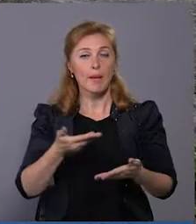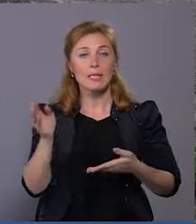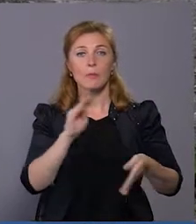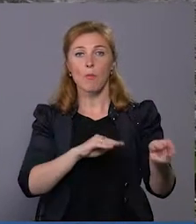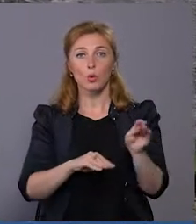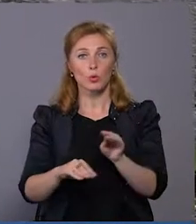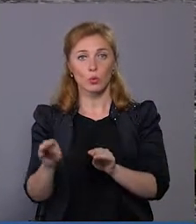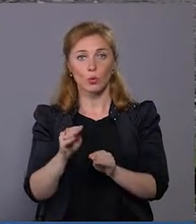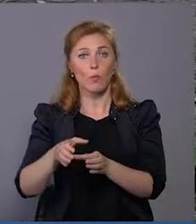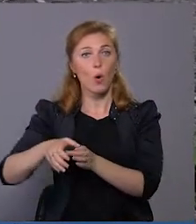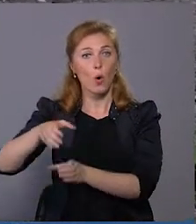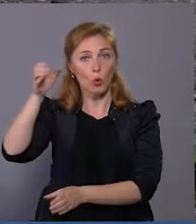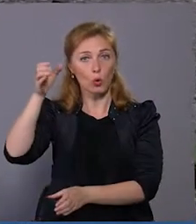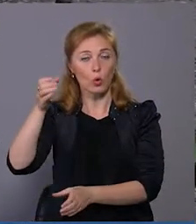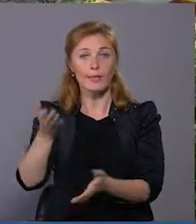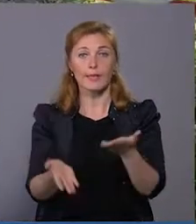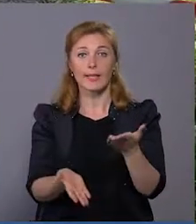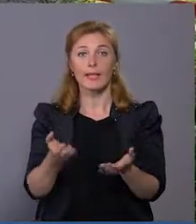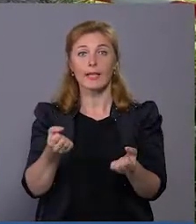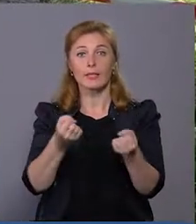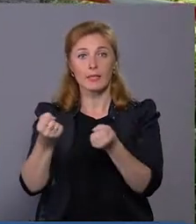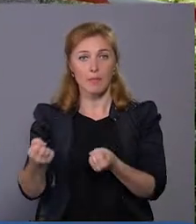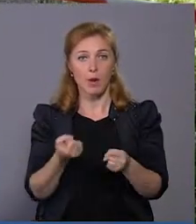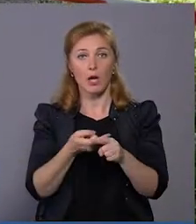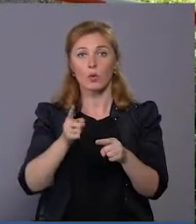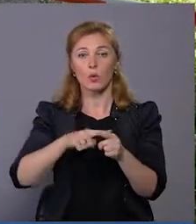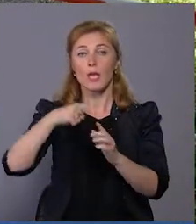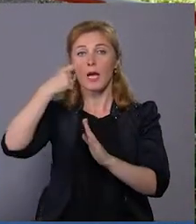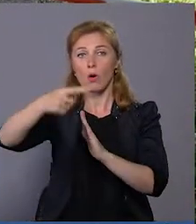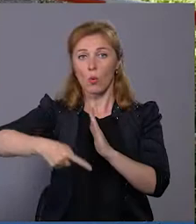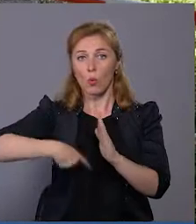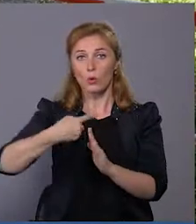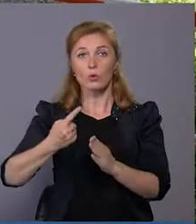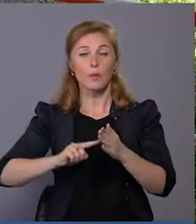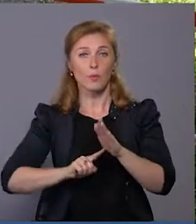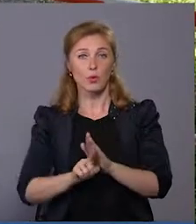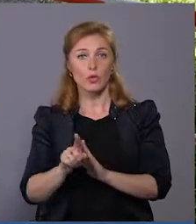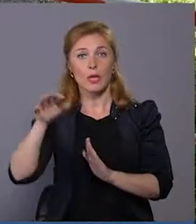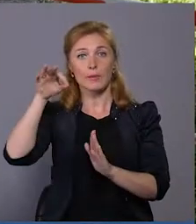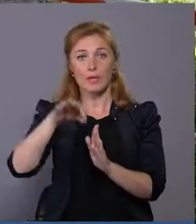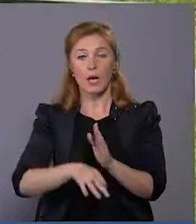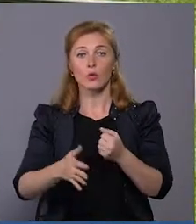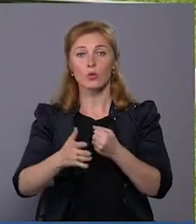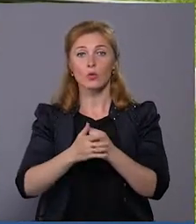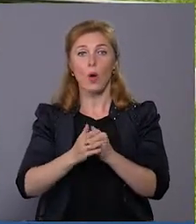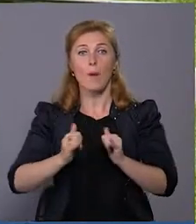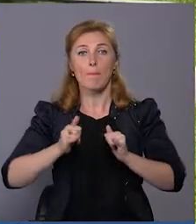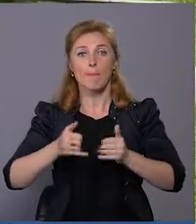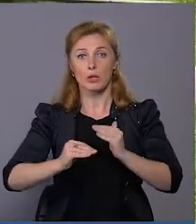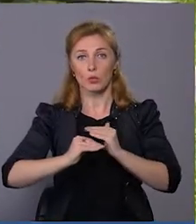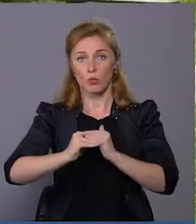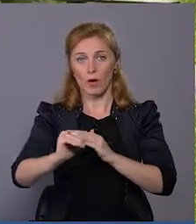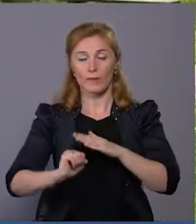колони, оці несущі, які тримають сам механізм поворотного колеса, тоді приступимо зразу до бетонування основ. Коли вже